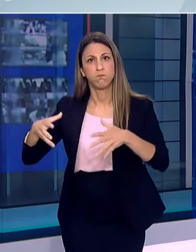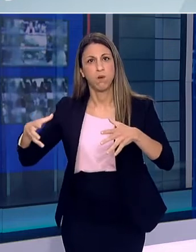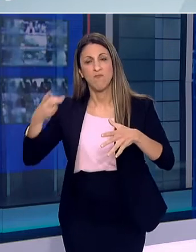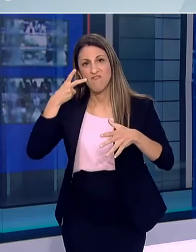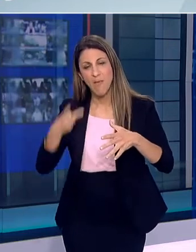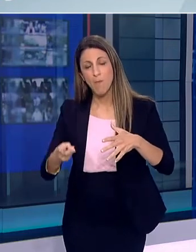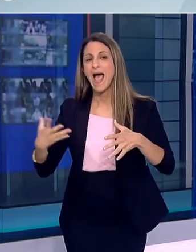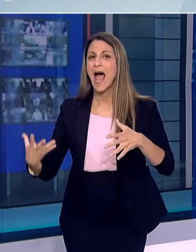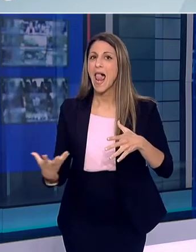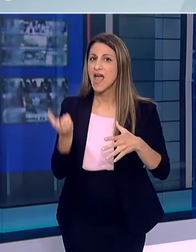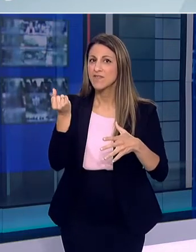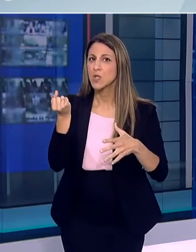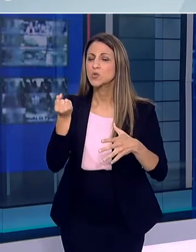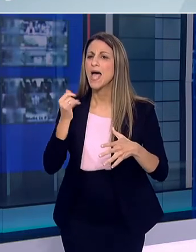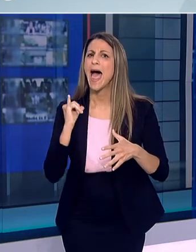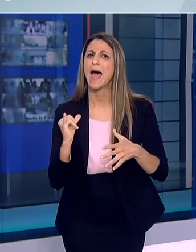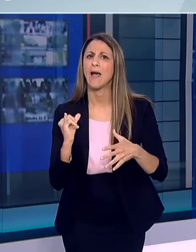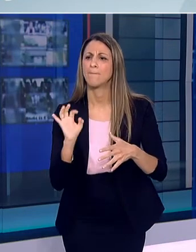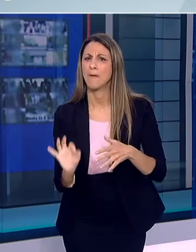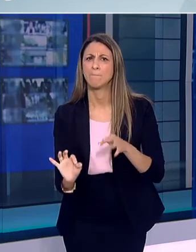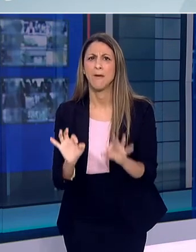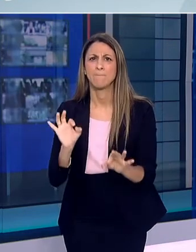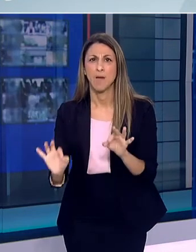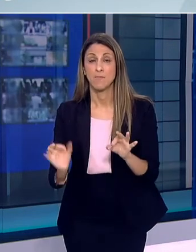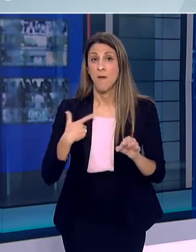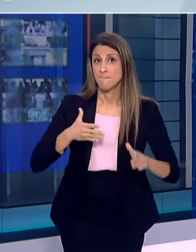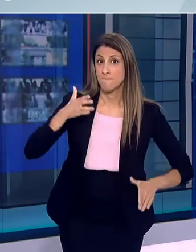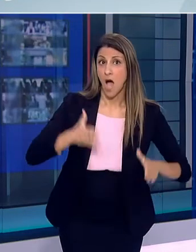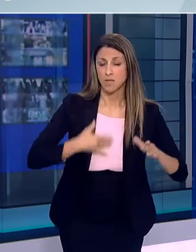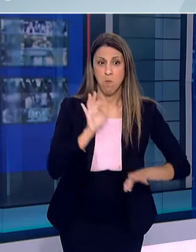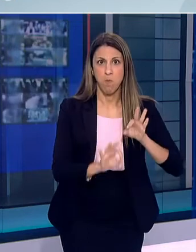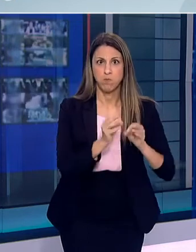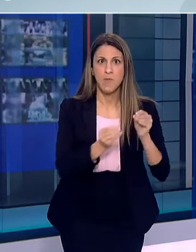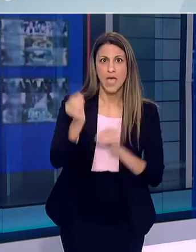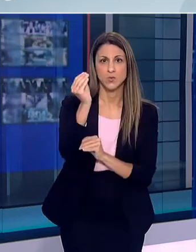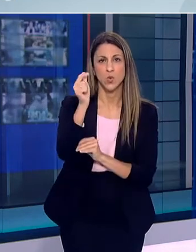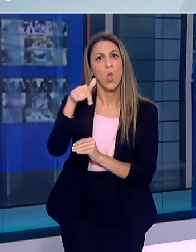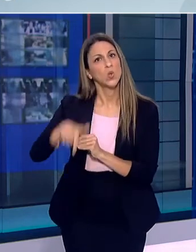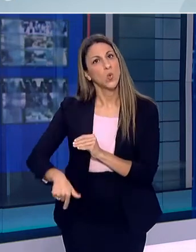βραδύτερους ημερήσιους ρυθμούς αύξησης. Σε σχέση με το Μάρτιο, που είχαμε και τις περισσότερες περιπτώσεις.